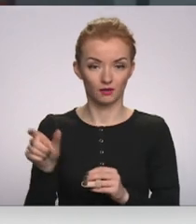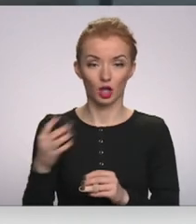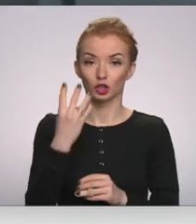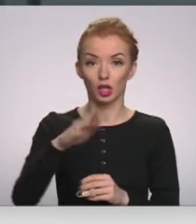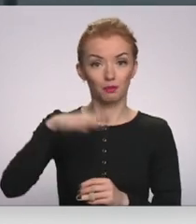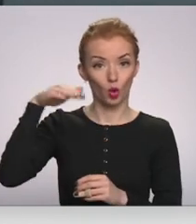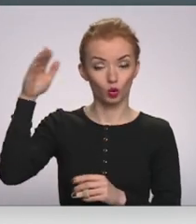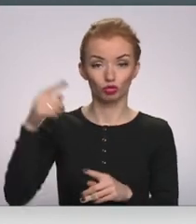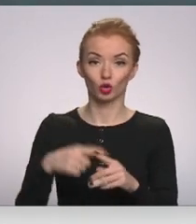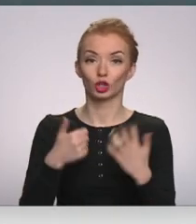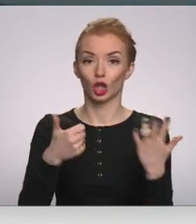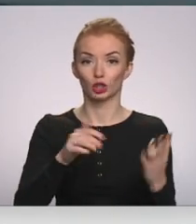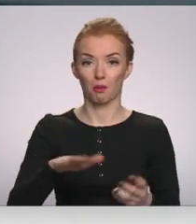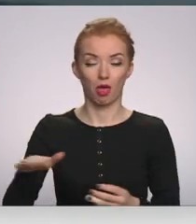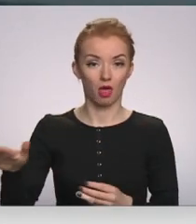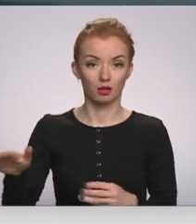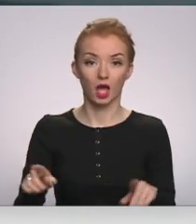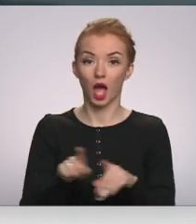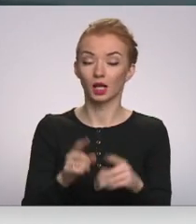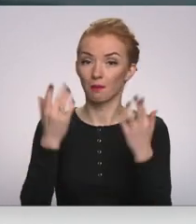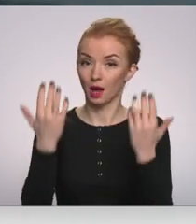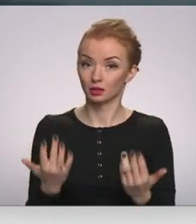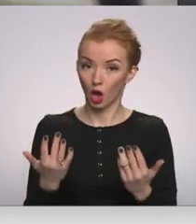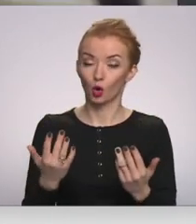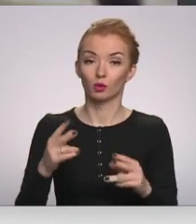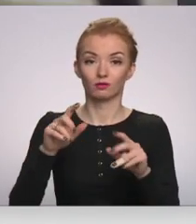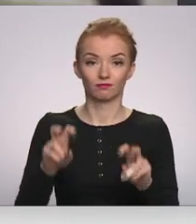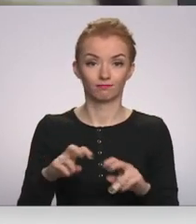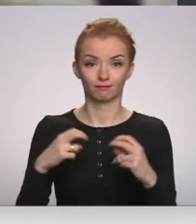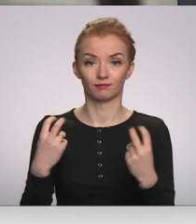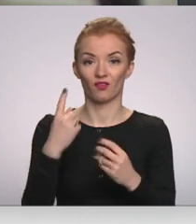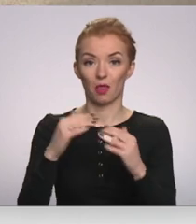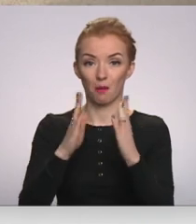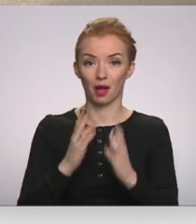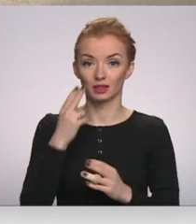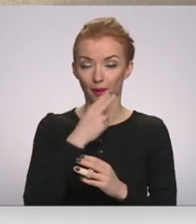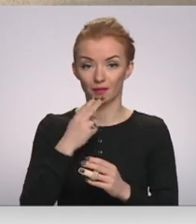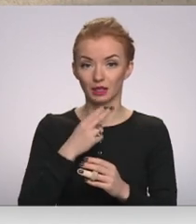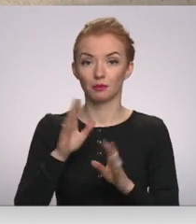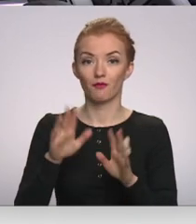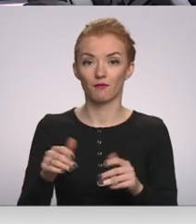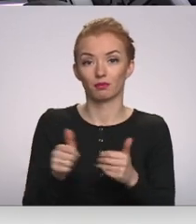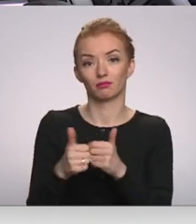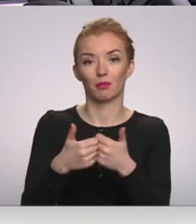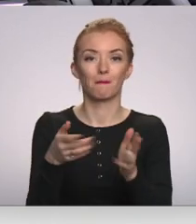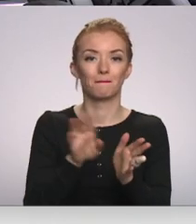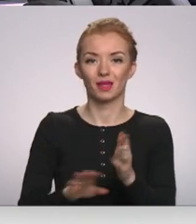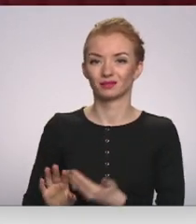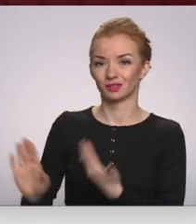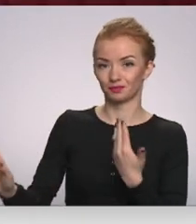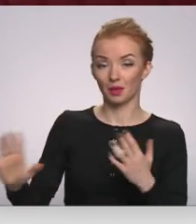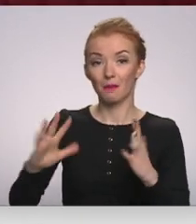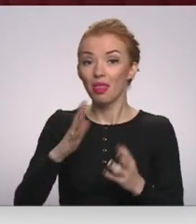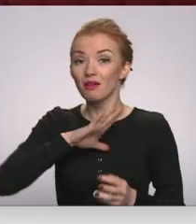pieaugušie un seši bērni. Kā arī pasākumos sēdvietās, viena mājasēvniecība var atpesties blākus bez distances. Bet, kad